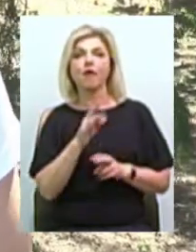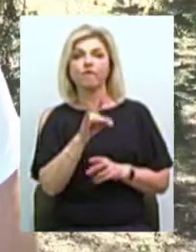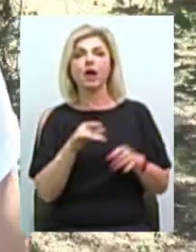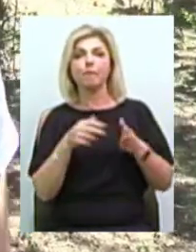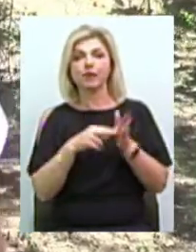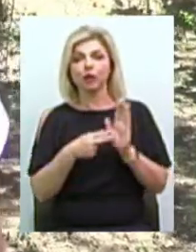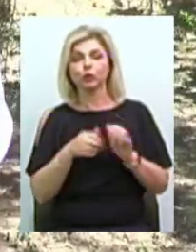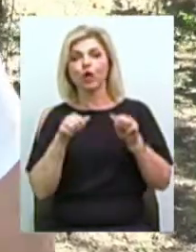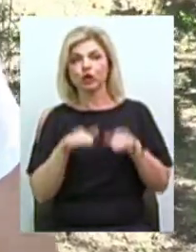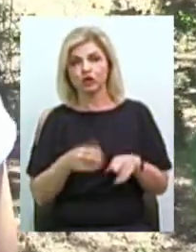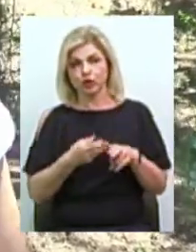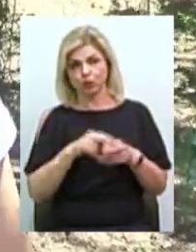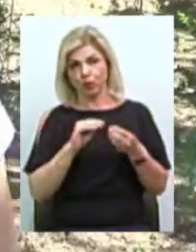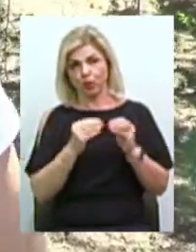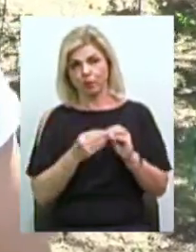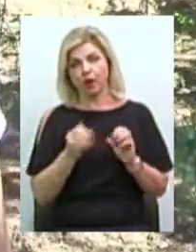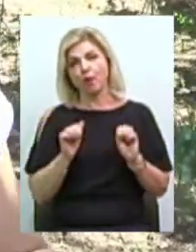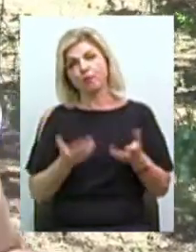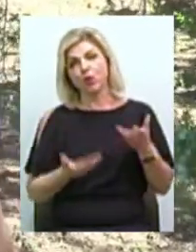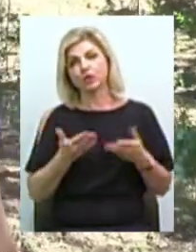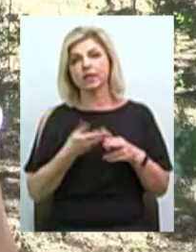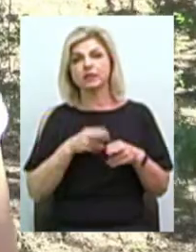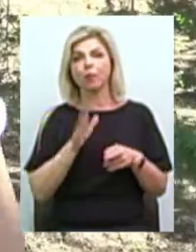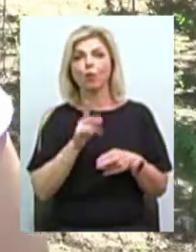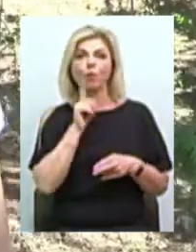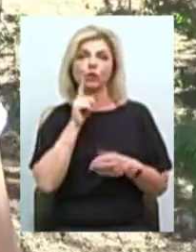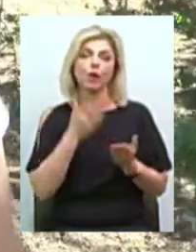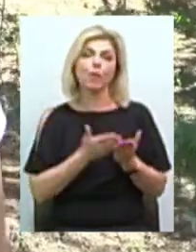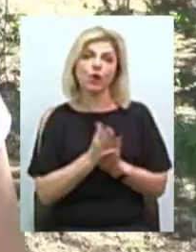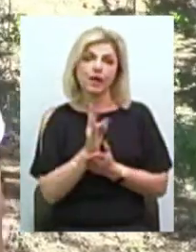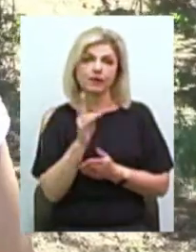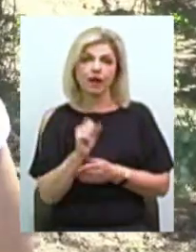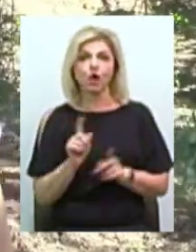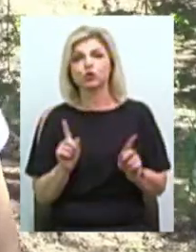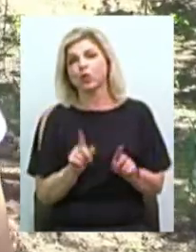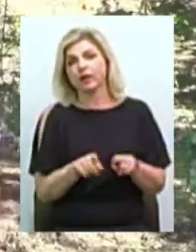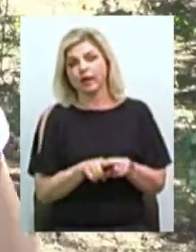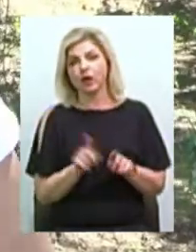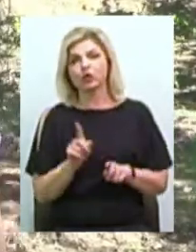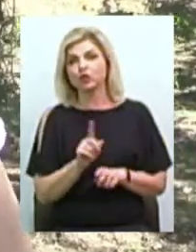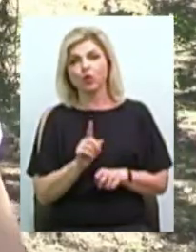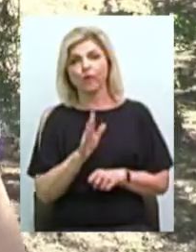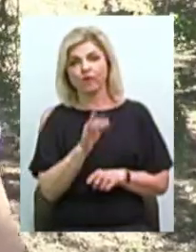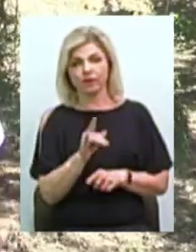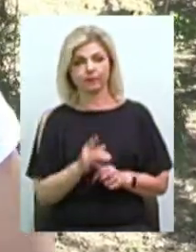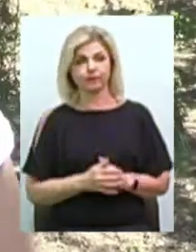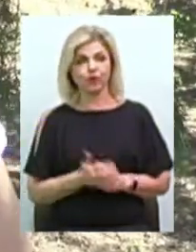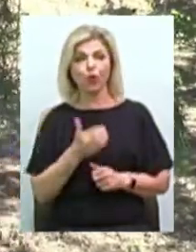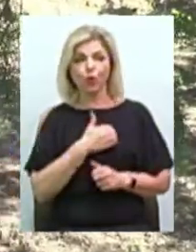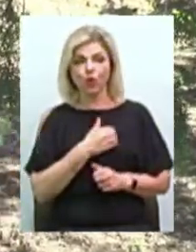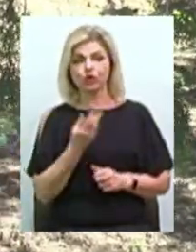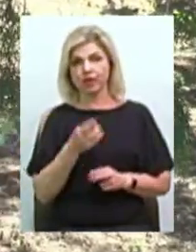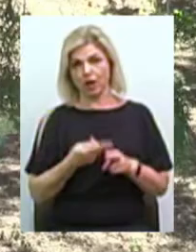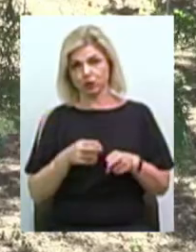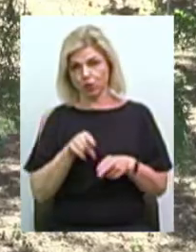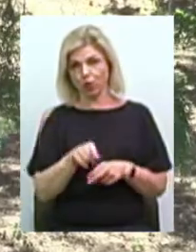вирішувати саме цю проблему? Можливо, це буде якась молодіжна політика, щось таке Що ви хочете для цього